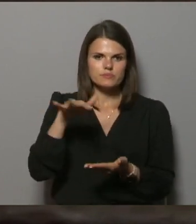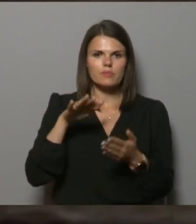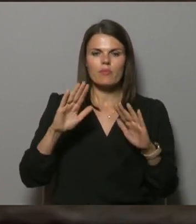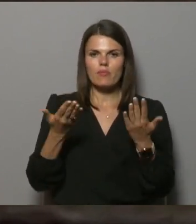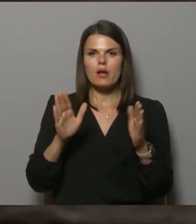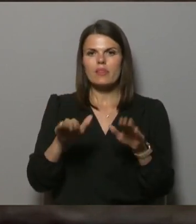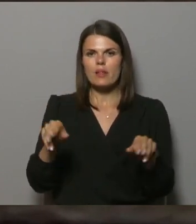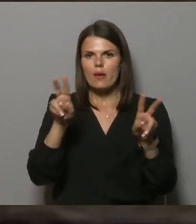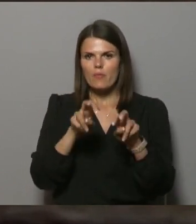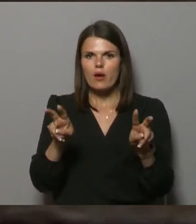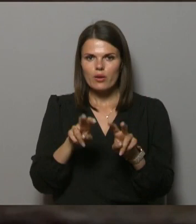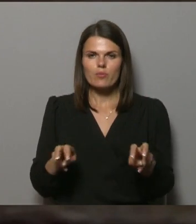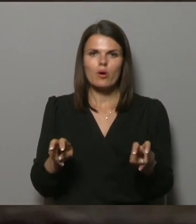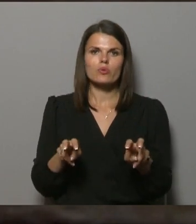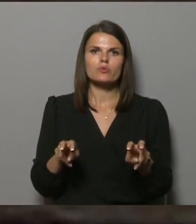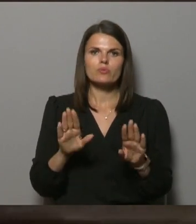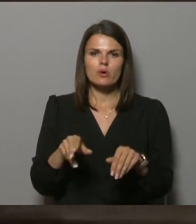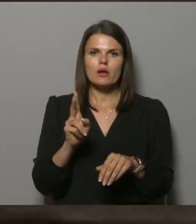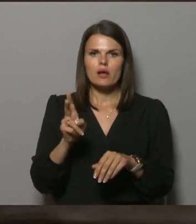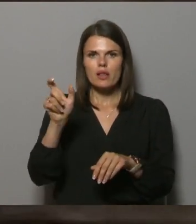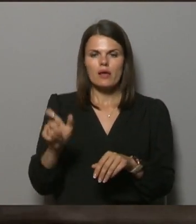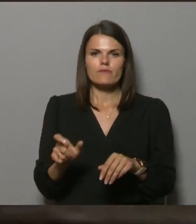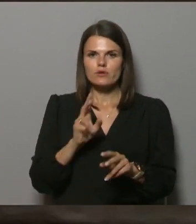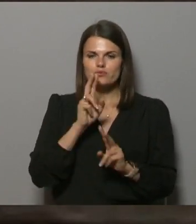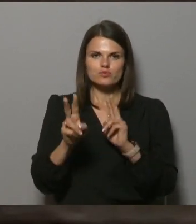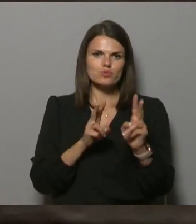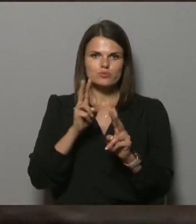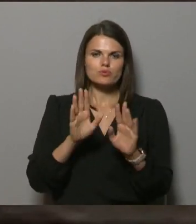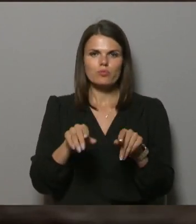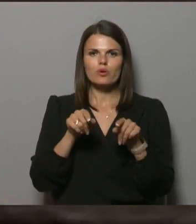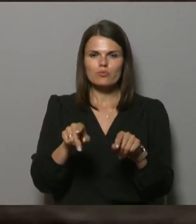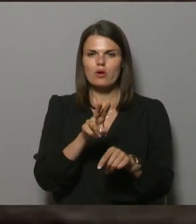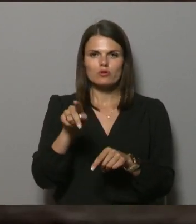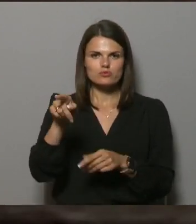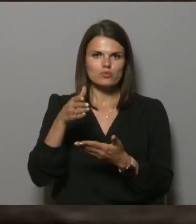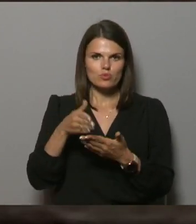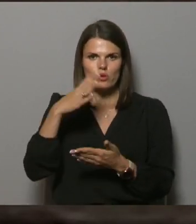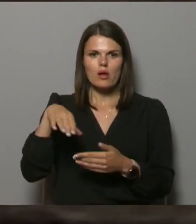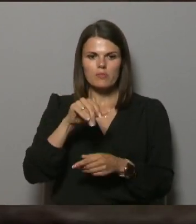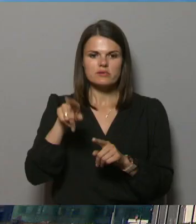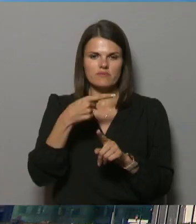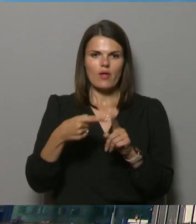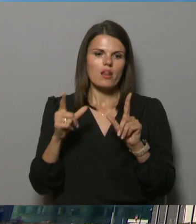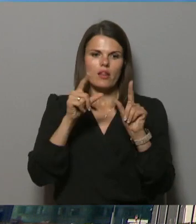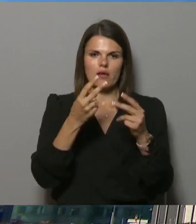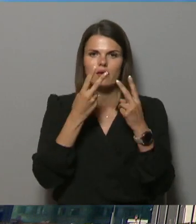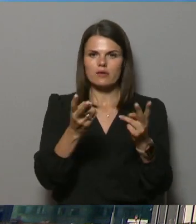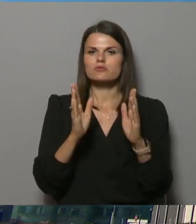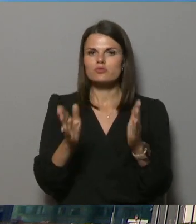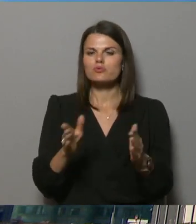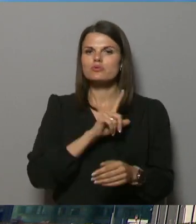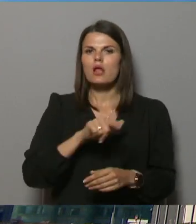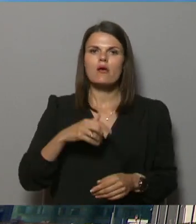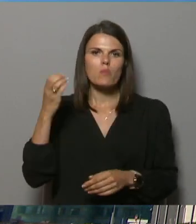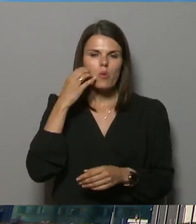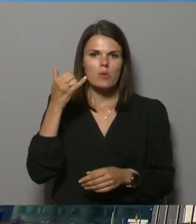Taču, lai pārliecinātos par klientas sūdzību un par to, kas bāzes stacijā notiek, mēs vēlreiz to apstekosim. Sijā Latvijas